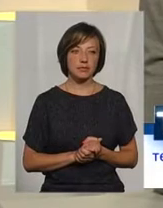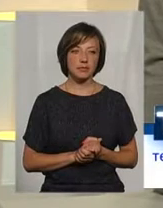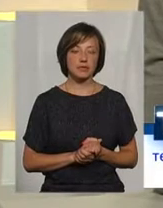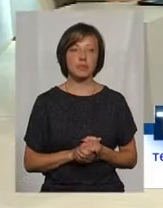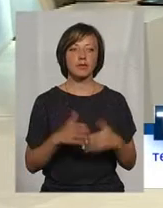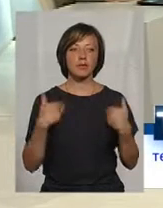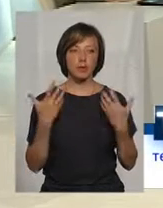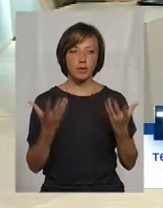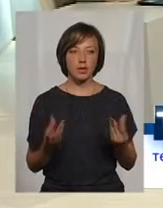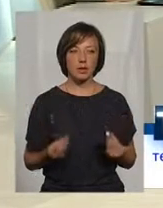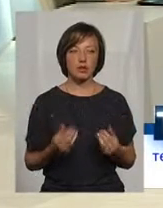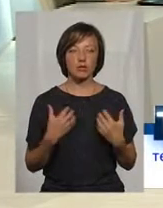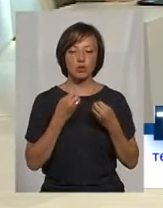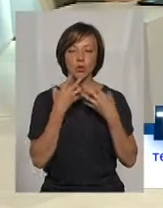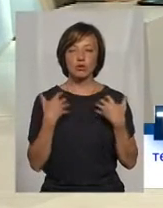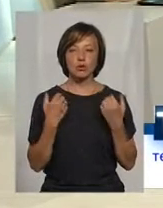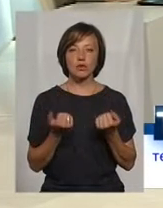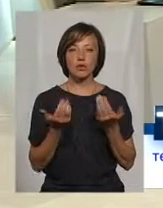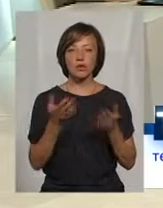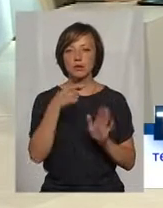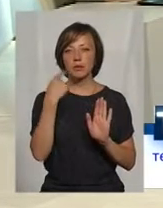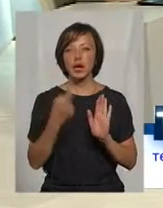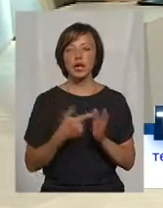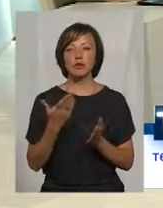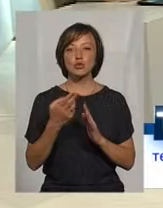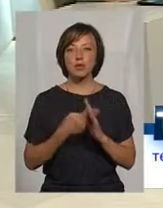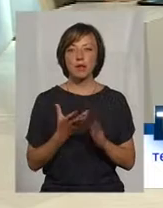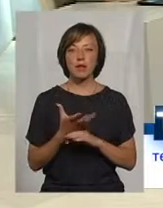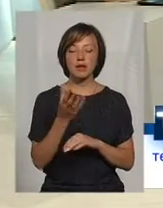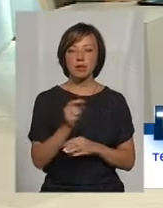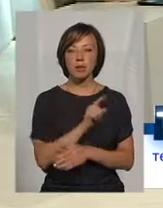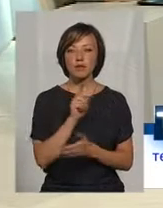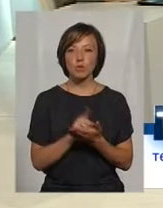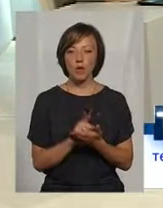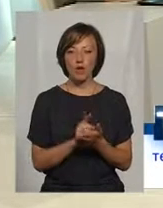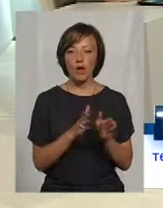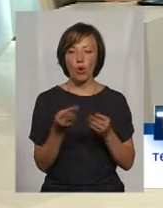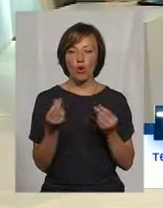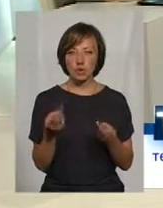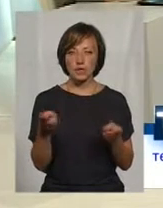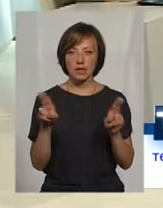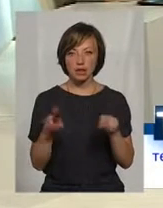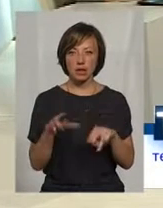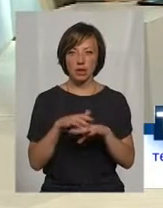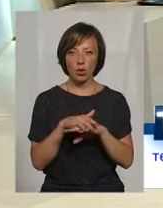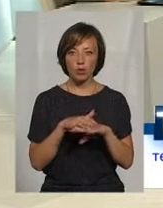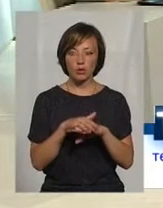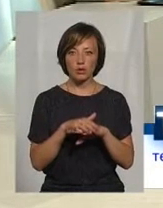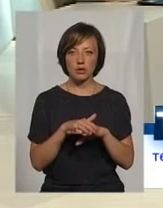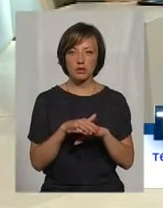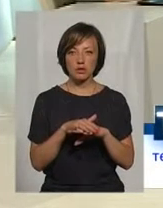Здравствуйте. Доброго здоров'я. Скажіть, будь ласка, якщо по субсидії платили обов'язкову плату, гроші залишаються на рахунку,